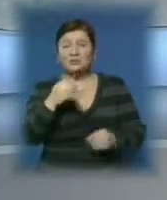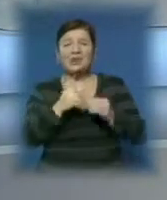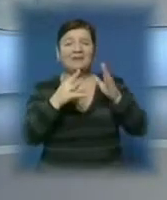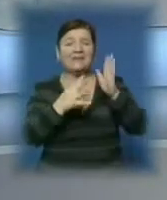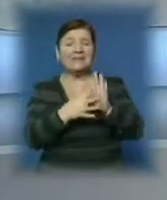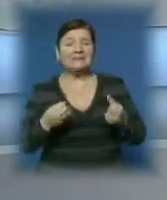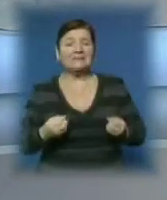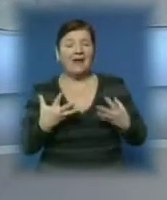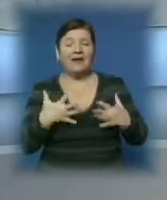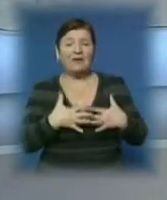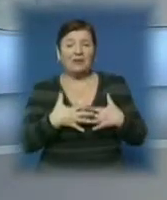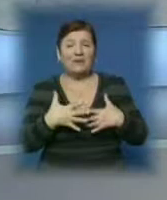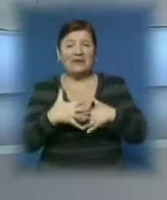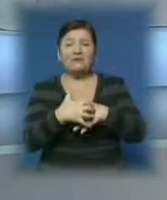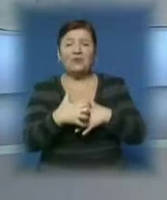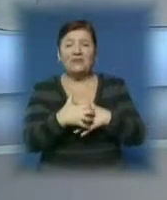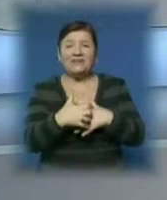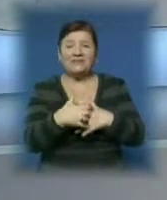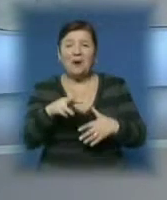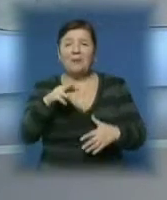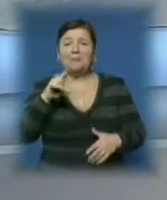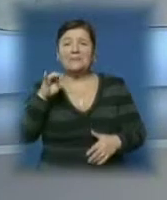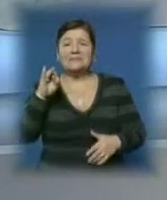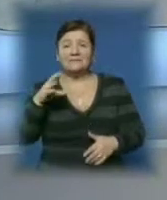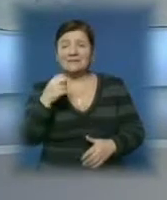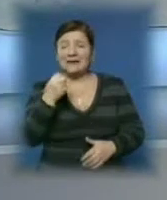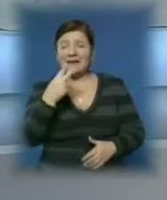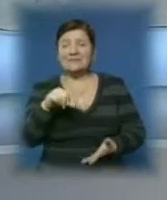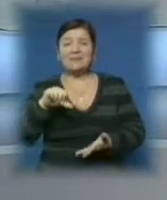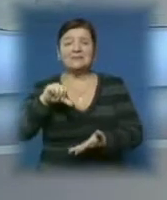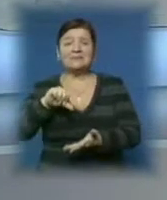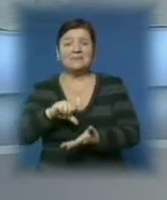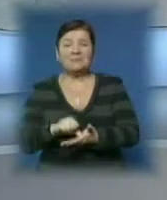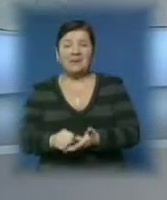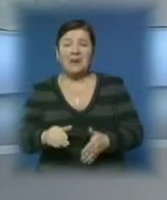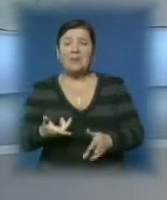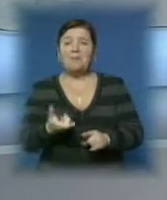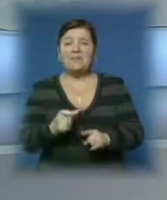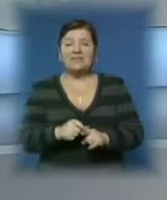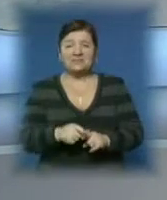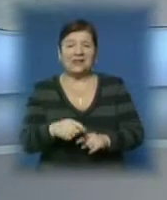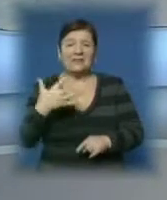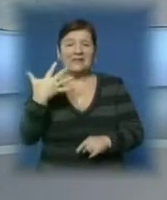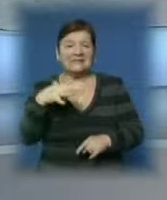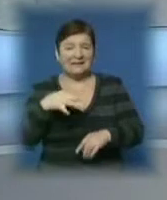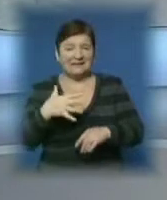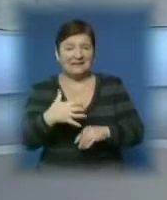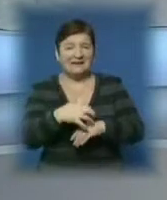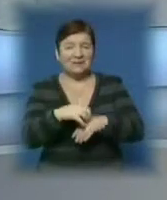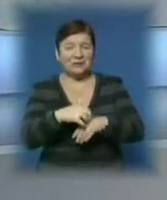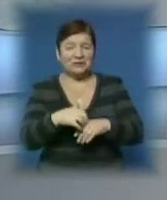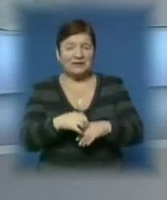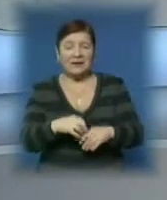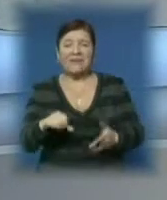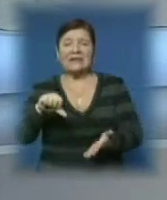свято для любителів котів. Конкурс «Міскіст-2013» представив відвідувачам більше як півсотні похнастики, з яких 40